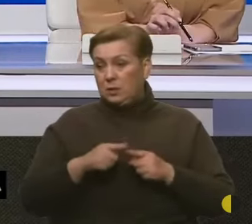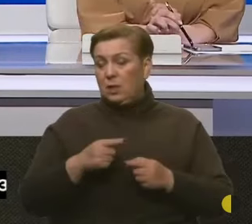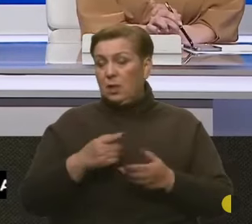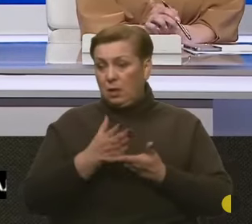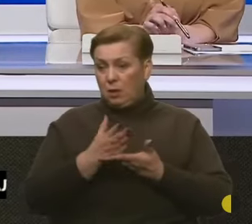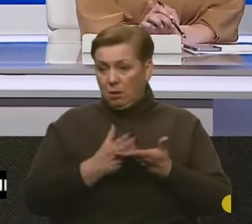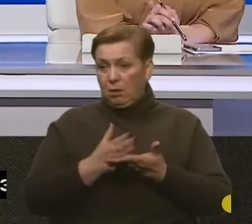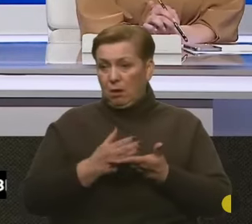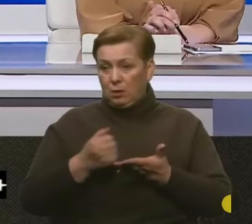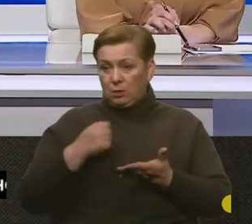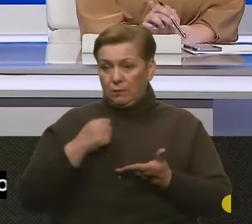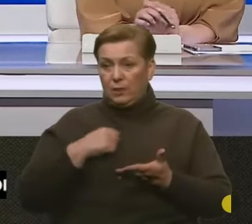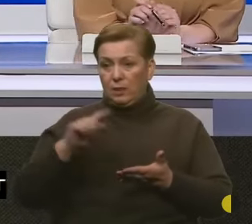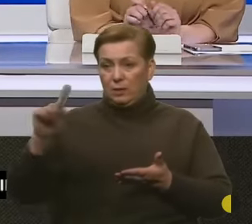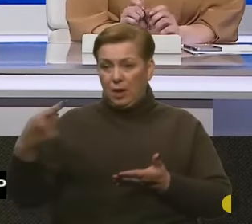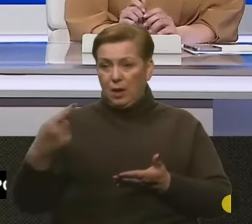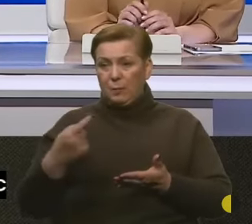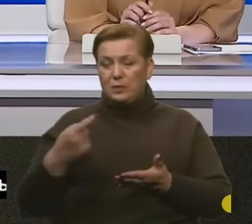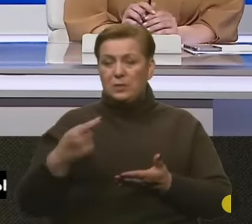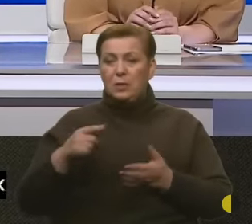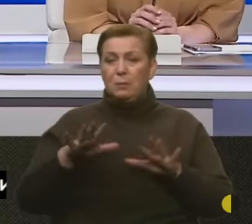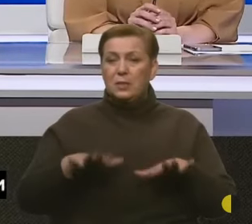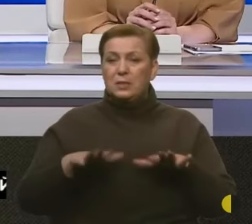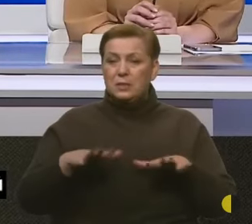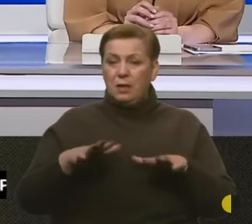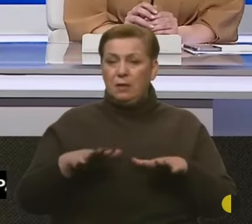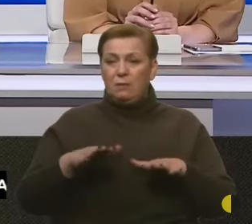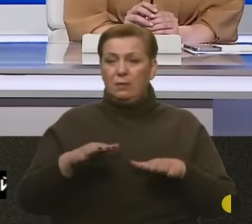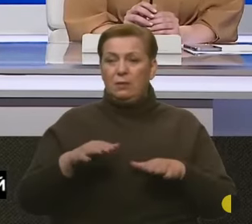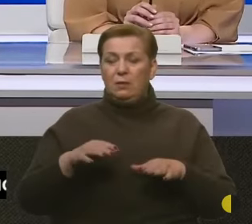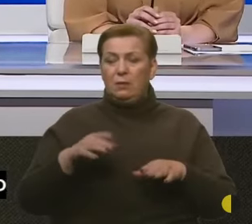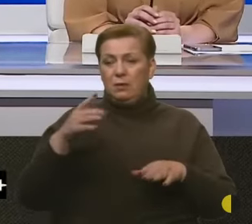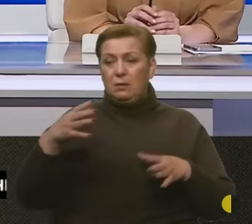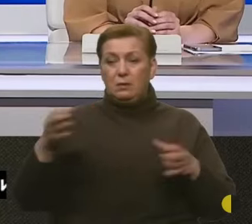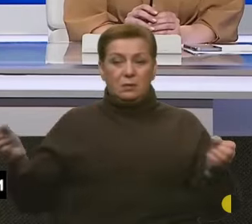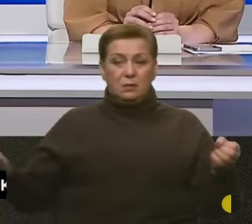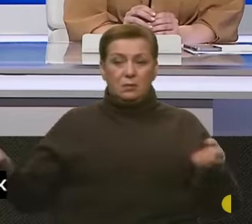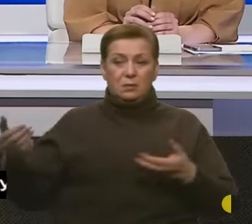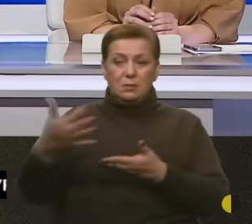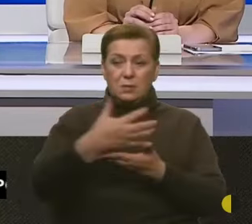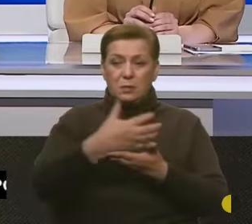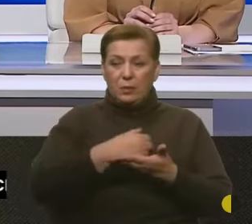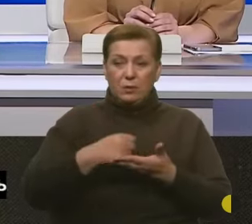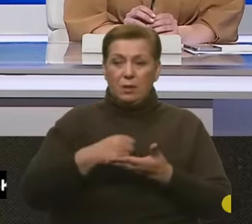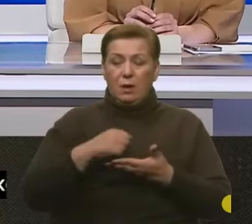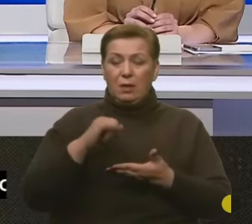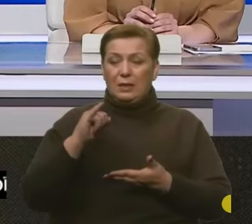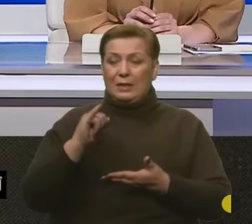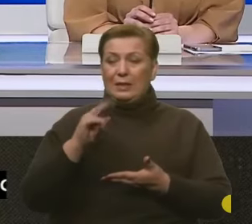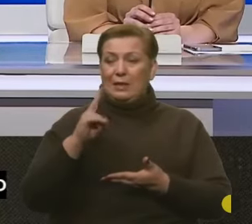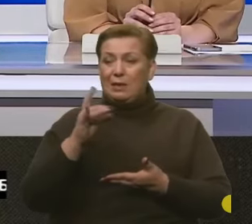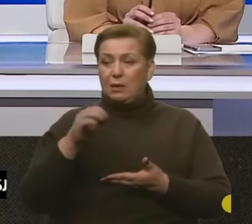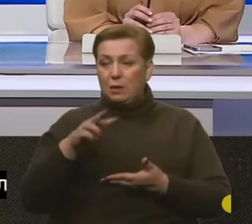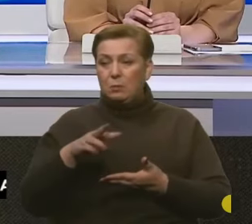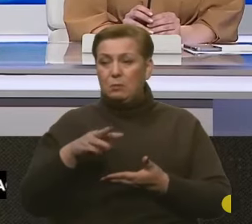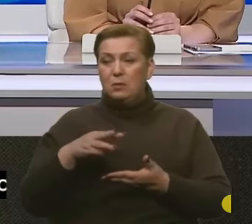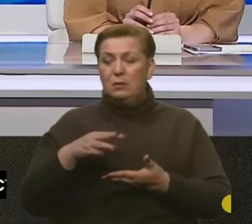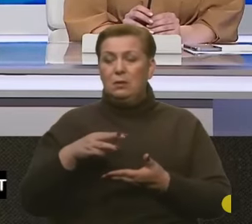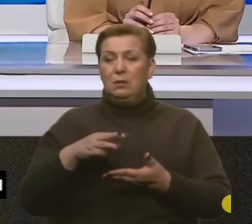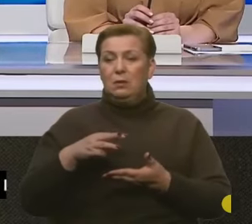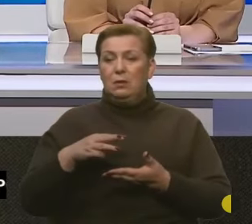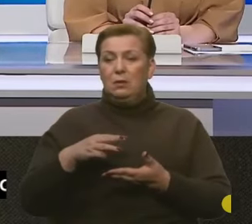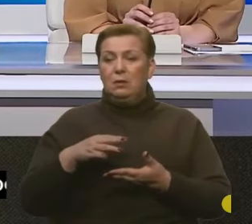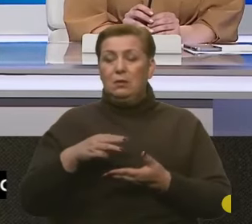військові, і найманці, і місцевий збратняк, і з Криму є зведені підрозділи, якби вони